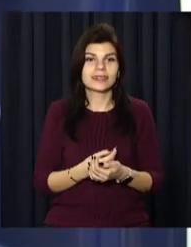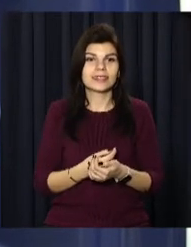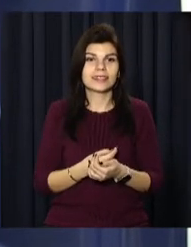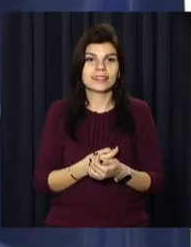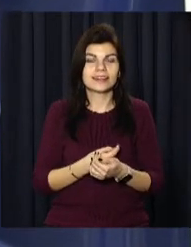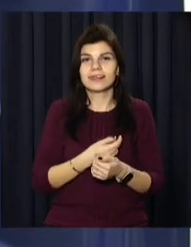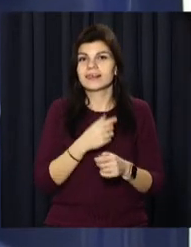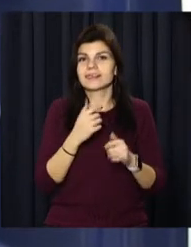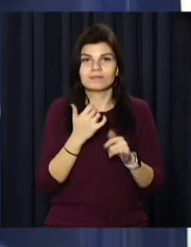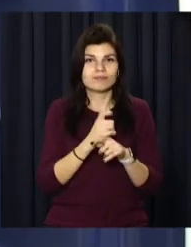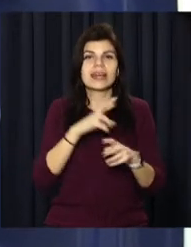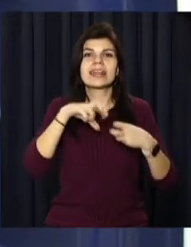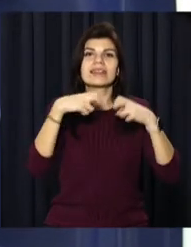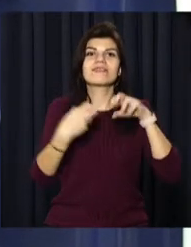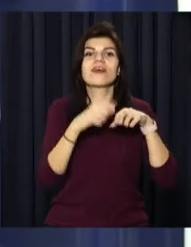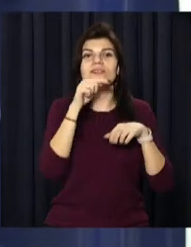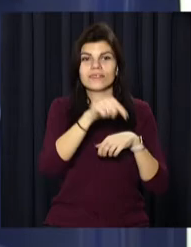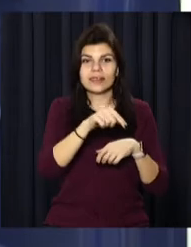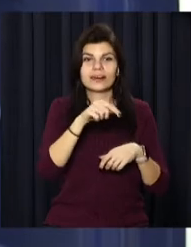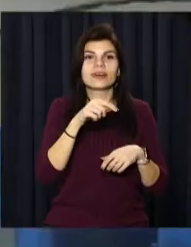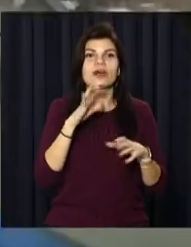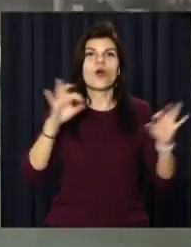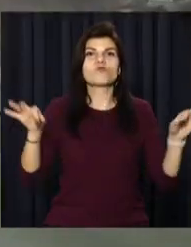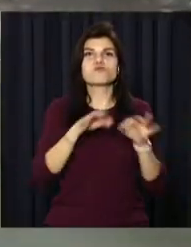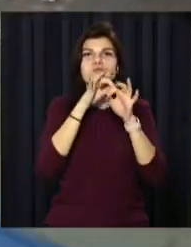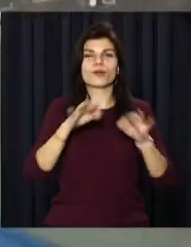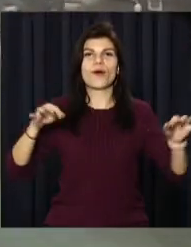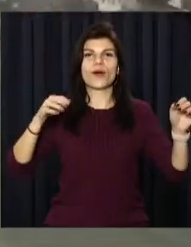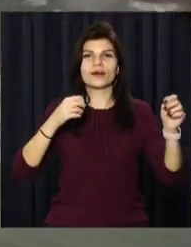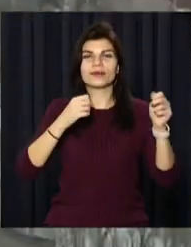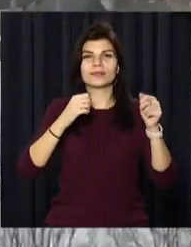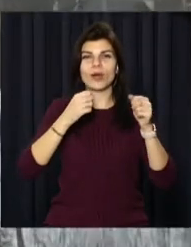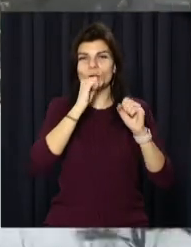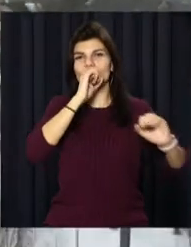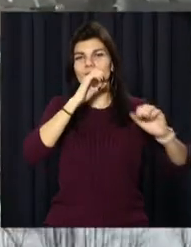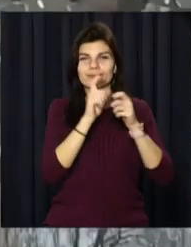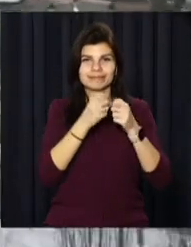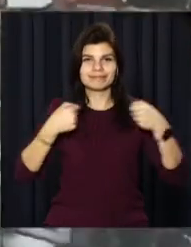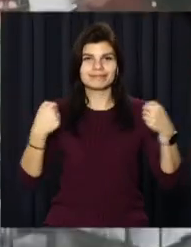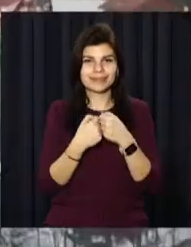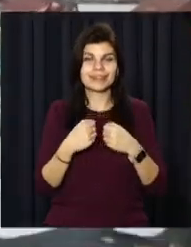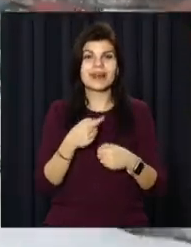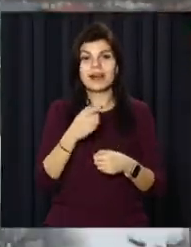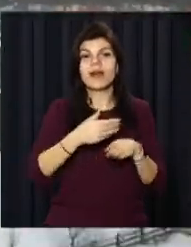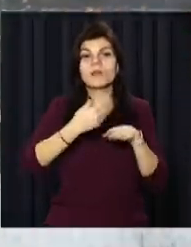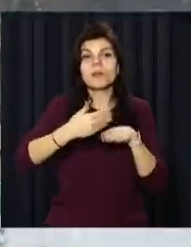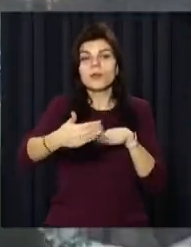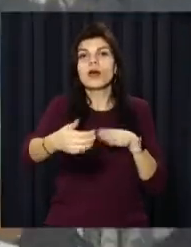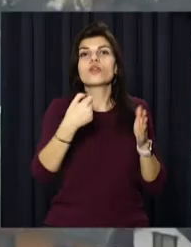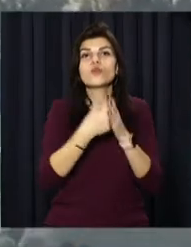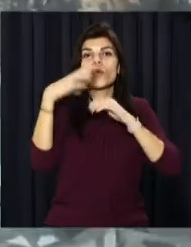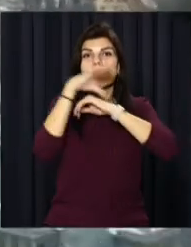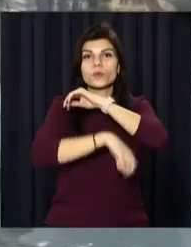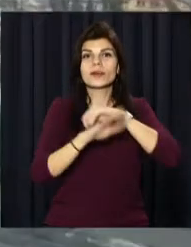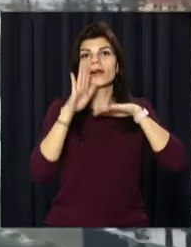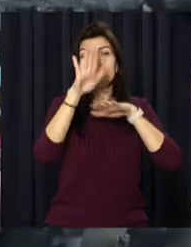замечательно. Івано-Франковський з оркестром воєним. Потяг єднання їхатиме ще кілька годин. О 17-тій його зустрінуть на кінцевій